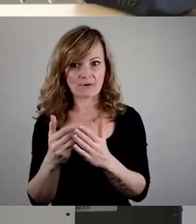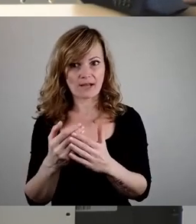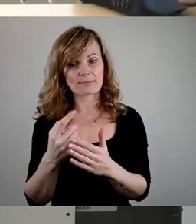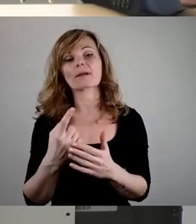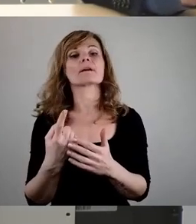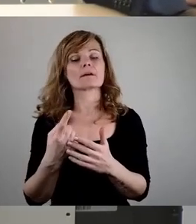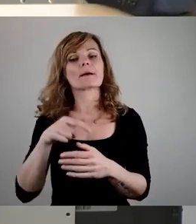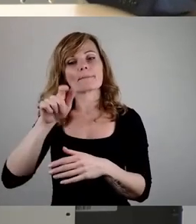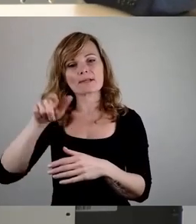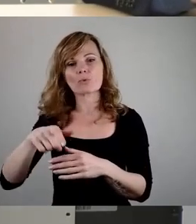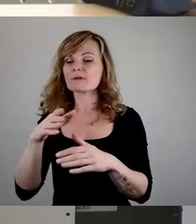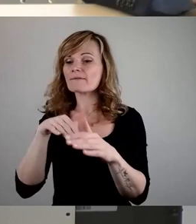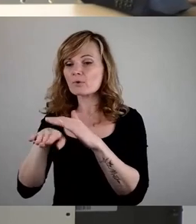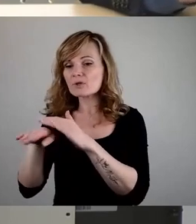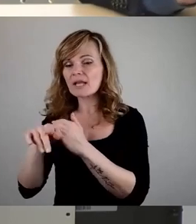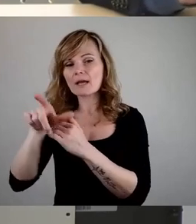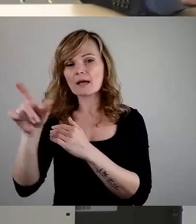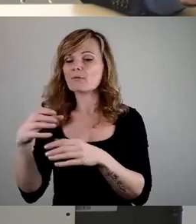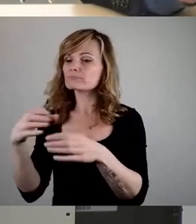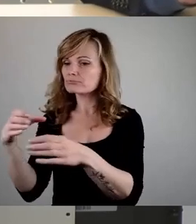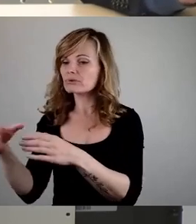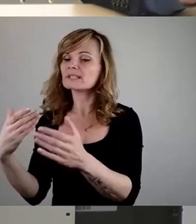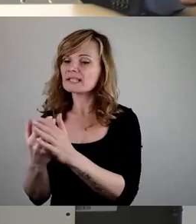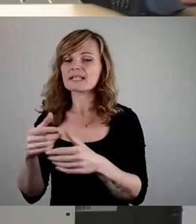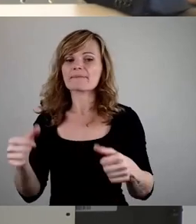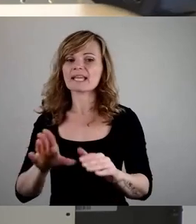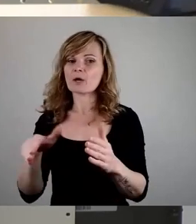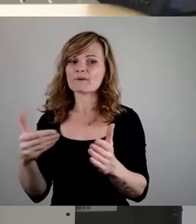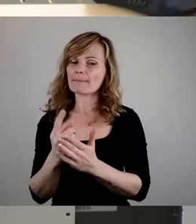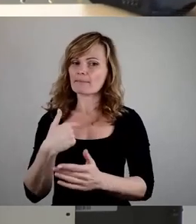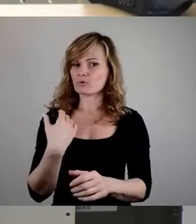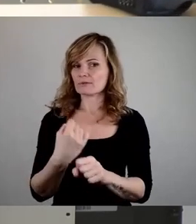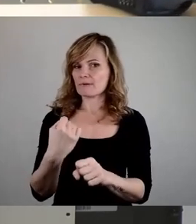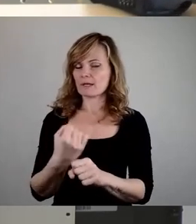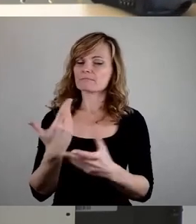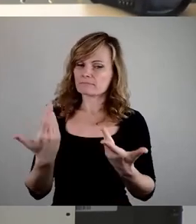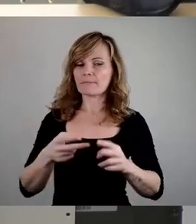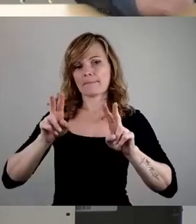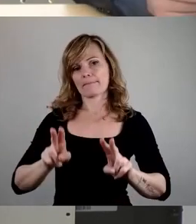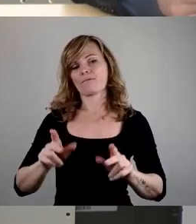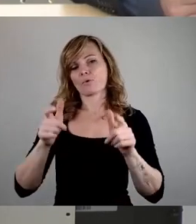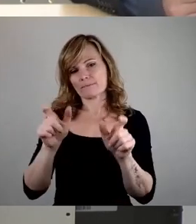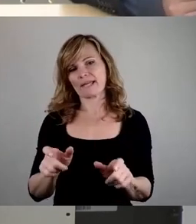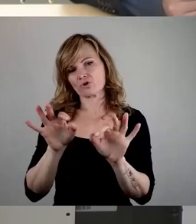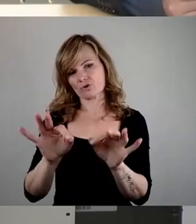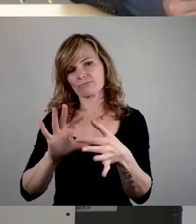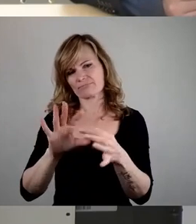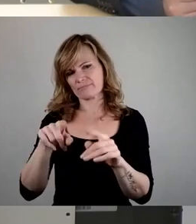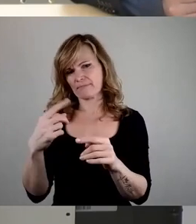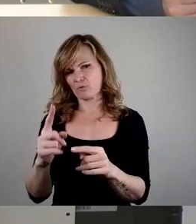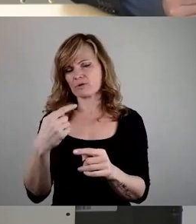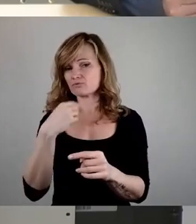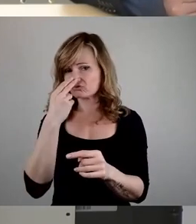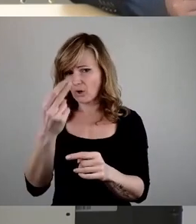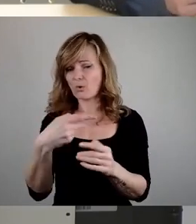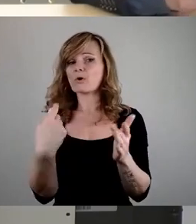unterzubringen. Da sollten wir uns stellen. Und natürlich sollten wir das in einer menschenwürdigen Art und Weise tun. Und natürlich müssen wir gucken, dass wir dabei die Kosten im Blick